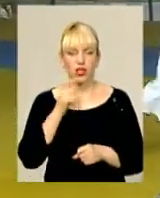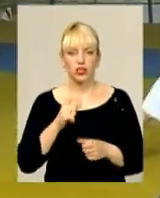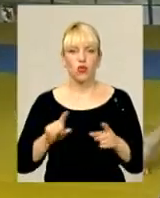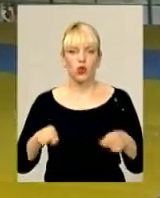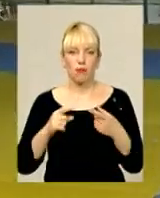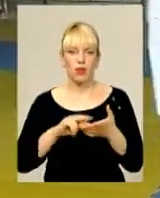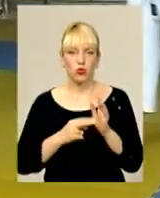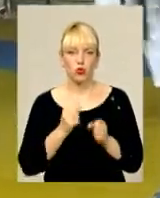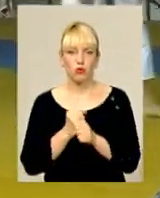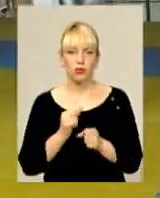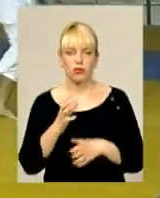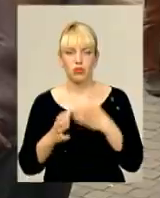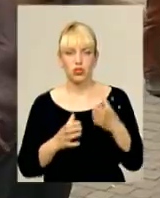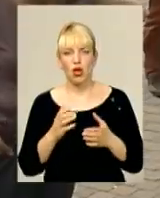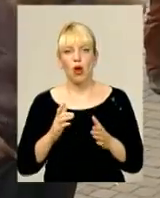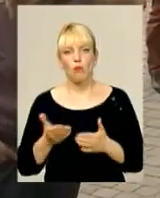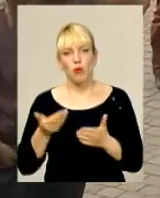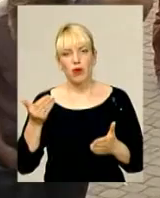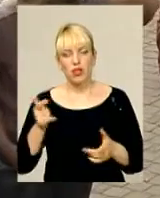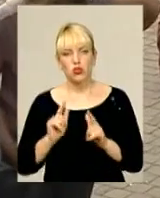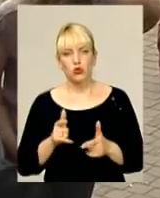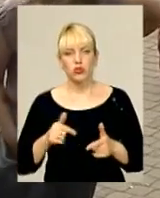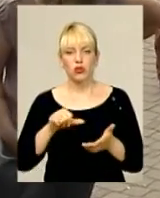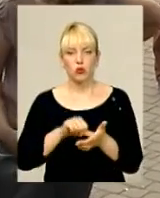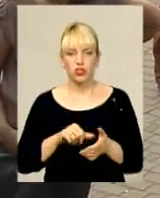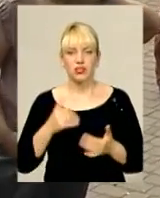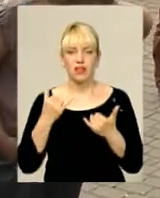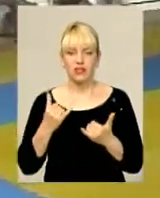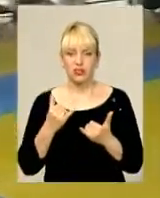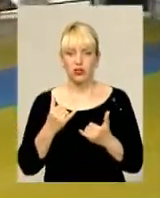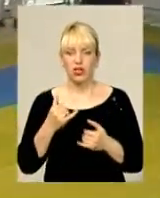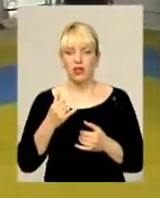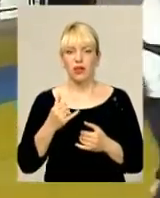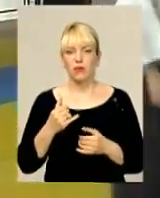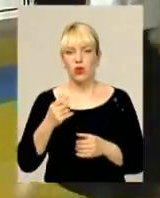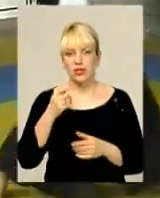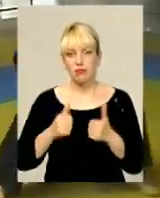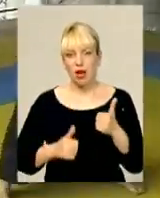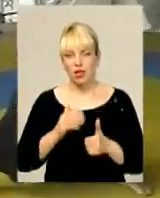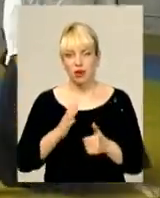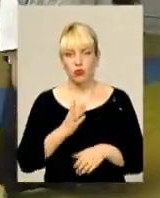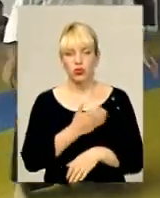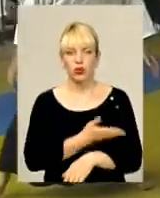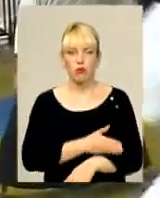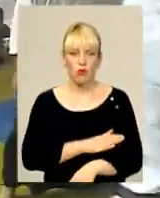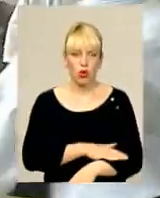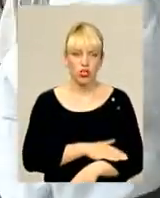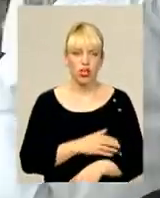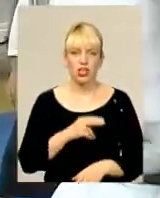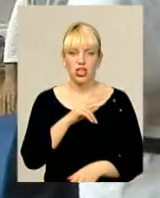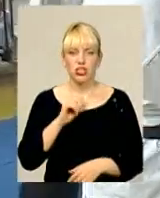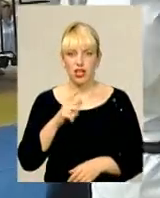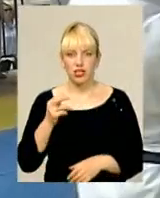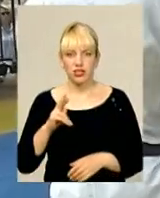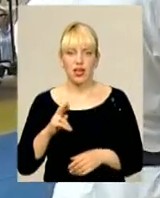зробити міжнародним. Попередньо згоду на участь у нинішніх всеукраїнських змаганнях вже дали каратисти з Литви, Чехії та Польщі. Ярослав Антошевська,